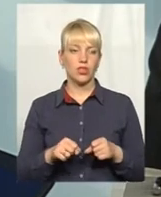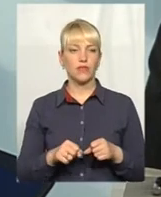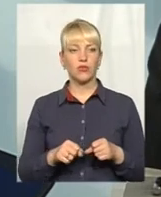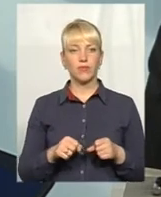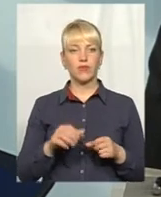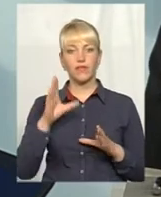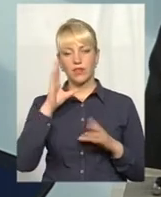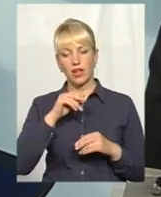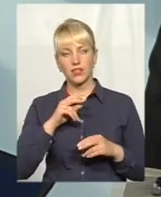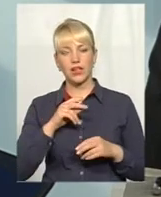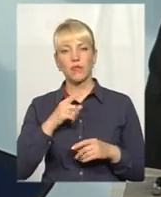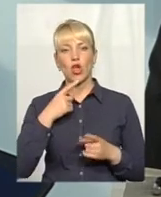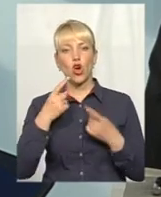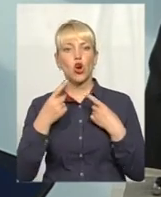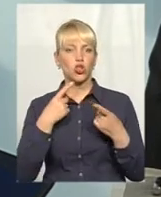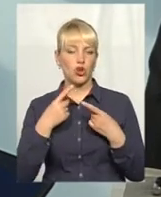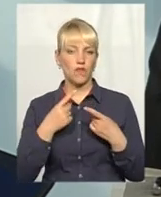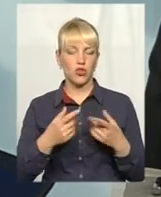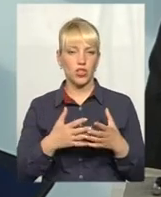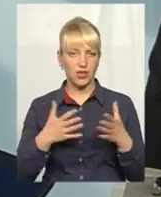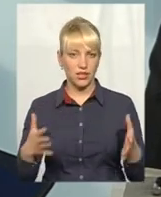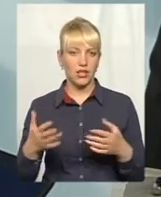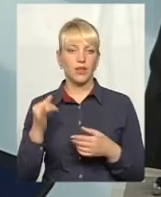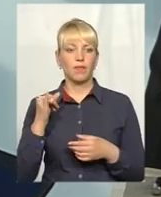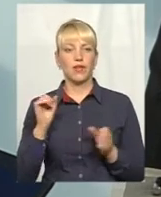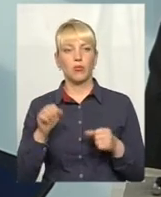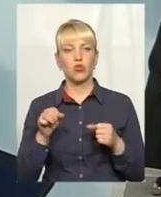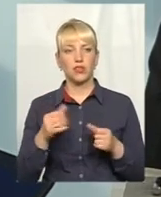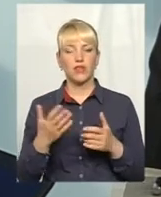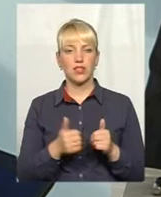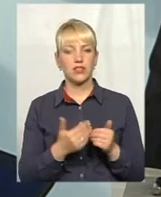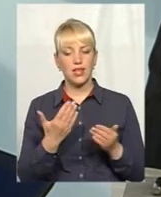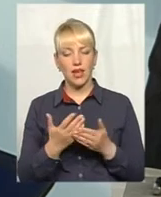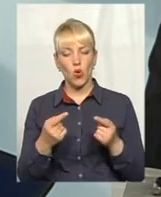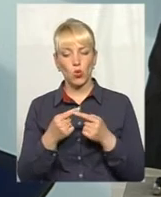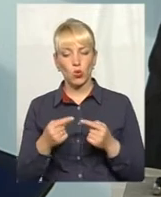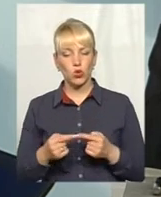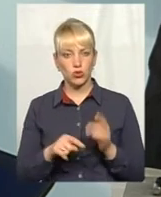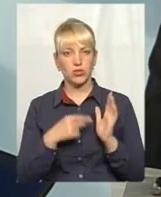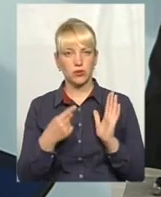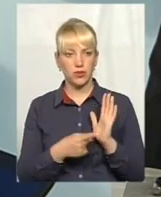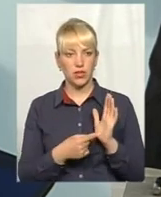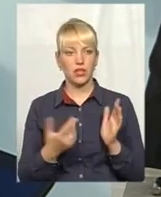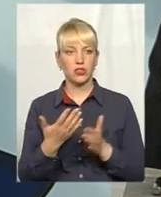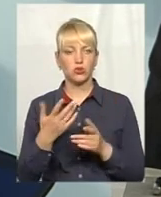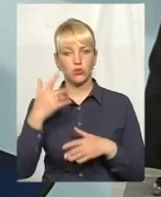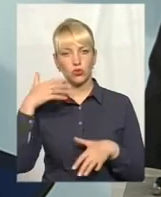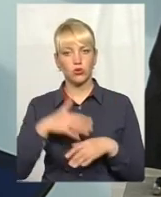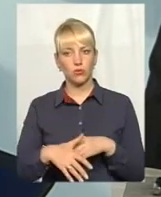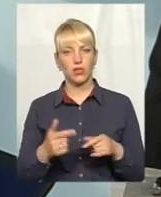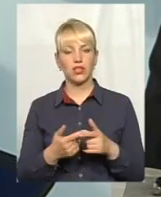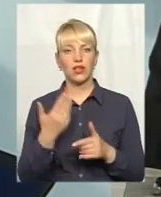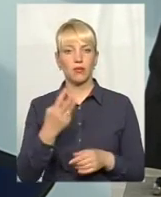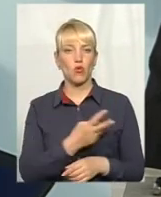кандидата, можливо, якісь уточнюючі питання, тобто, щоб зрозуміти і